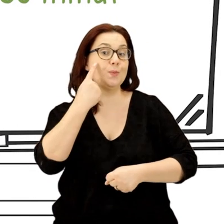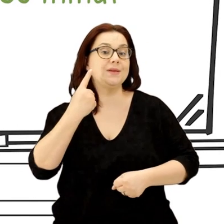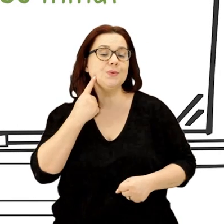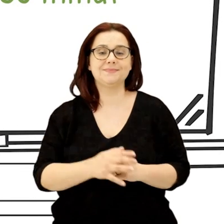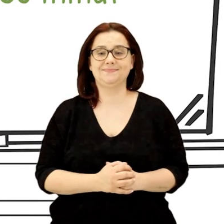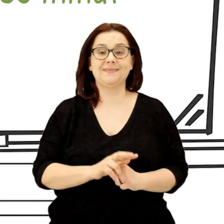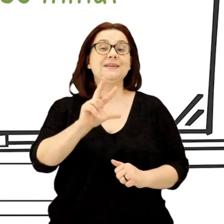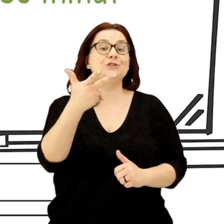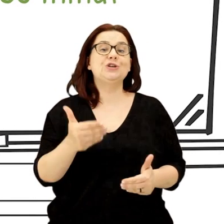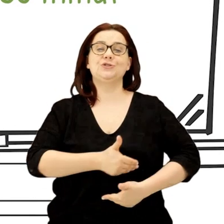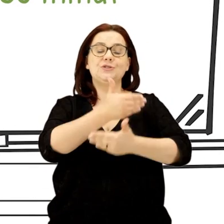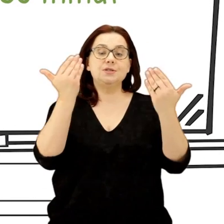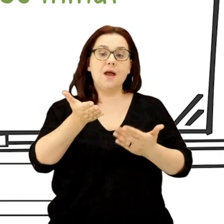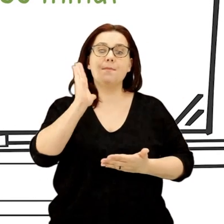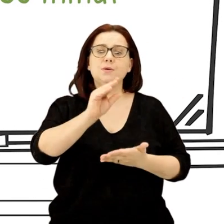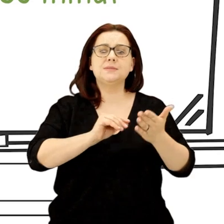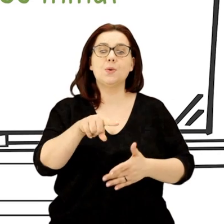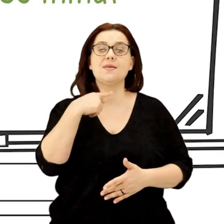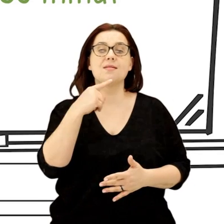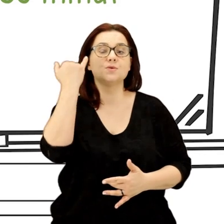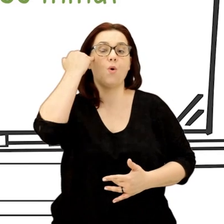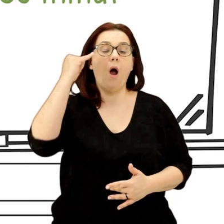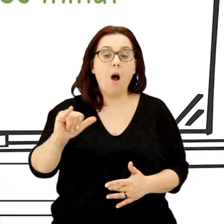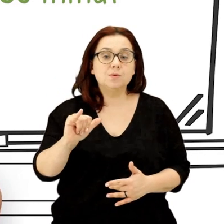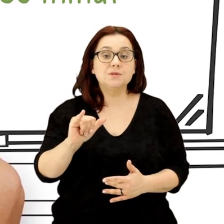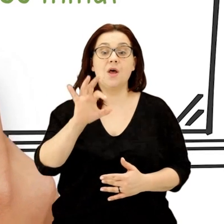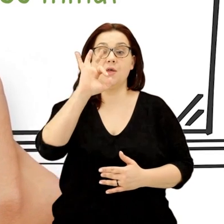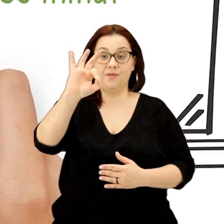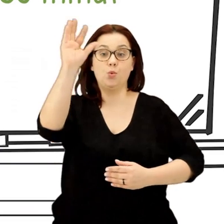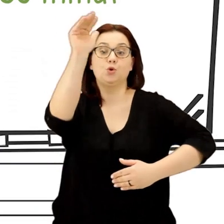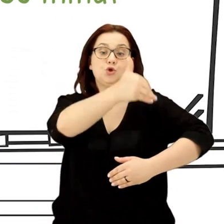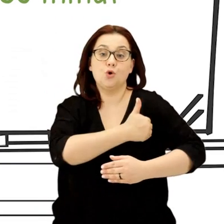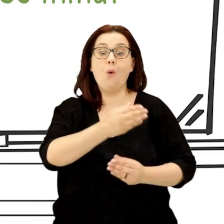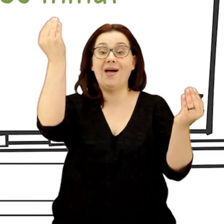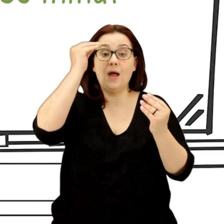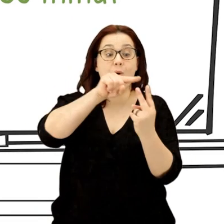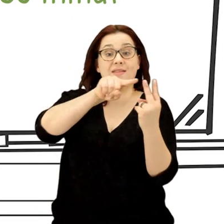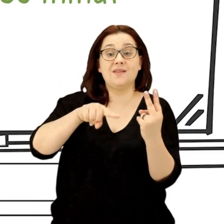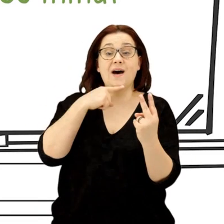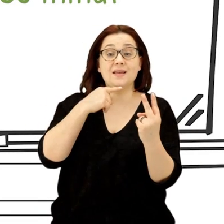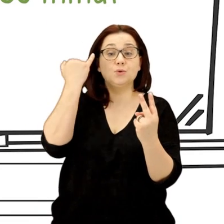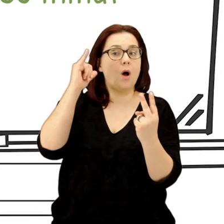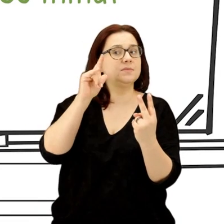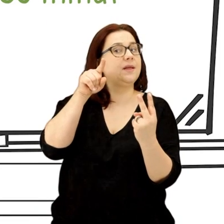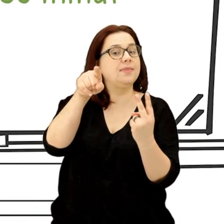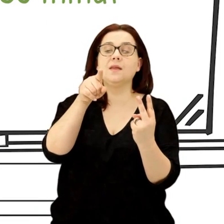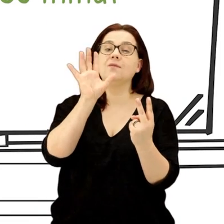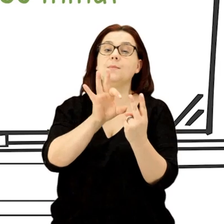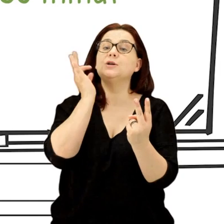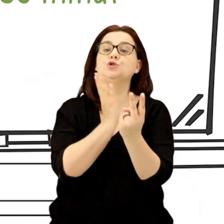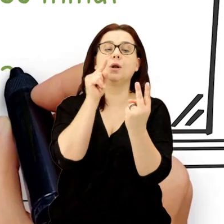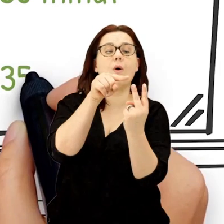mieli 150 minut. A trzeciego dnia będziemy mieli egzamin z języka obcego, wybranego spośród dwóch, których obowiązkowo